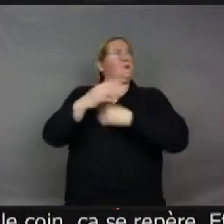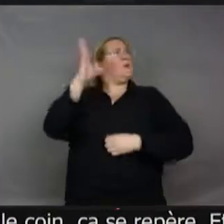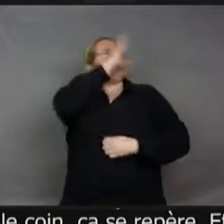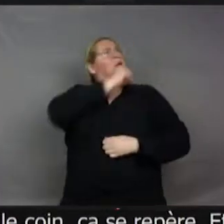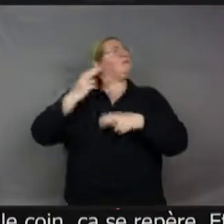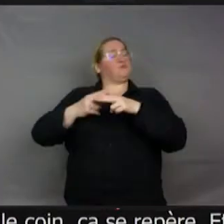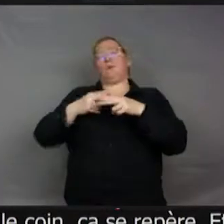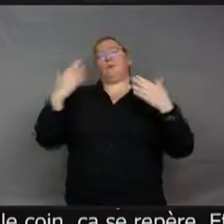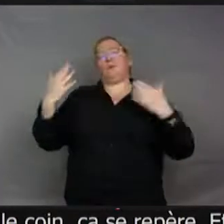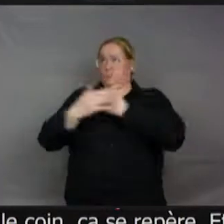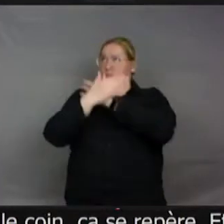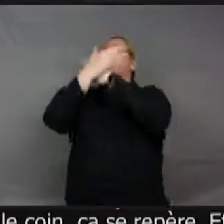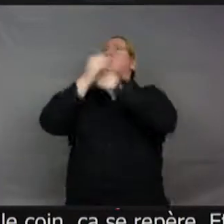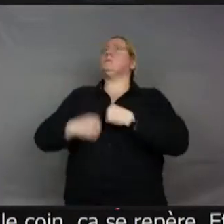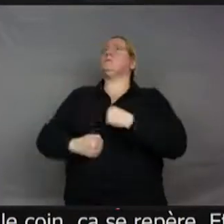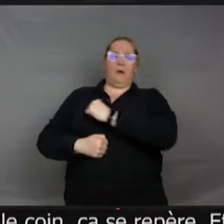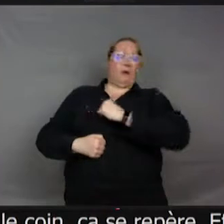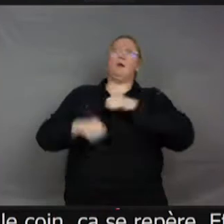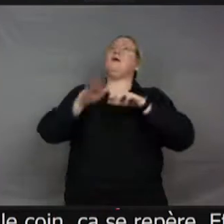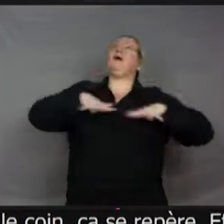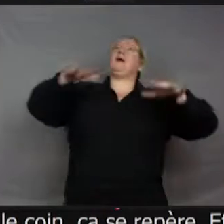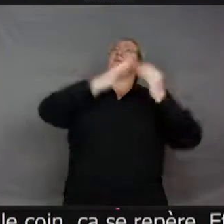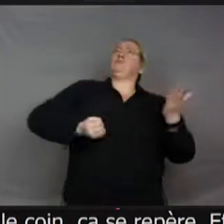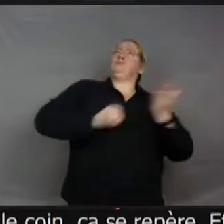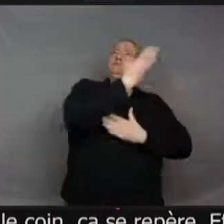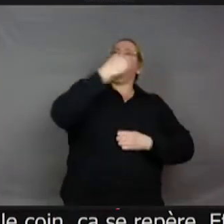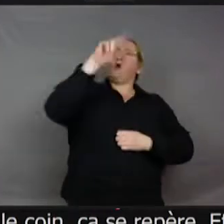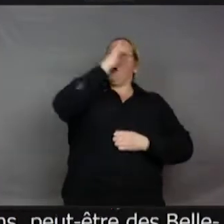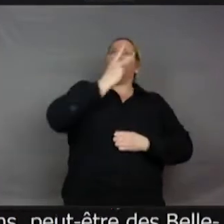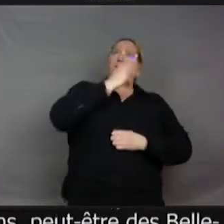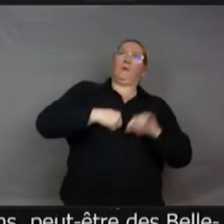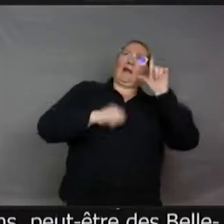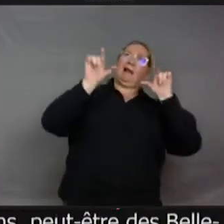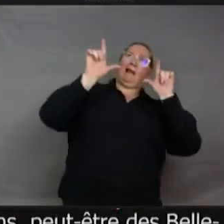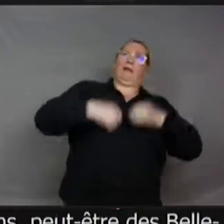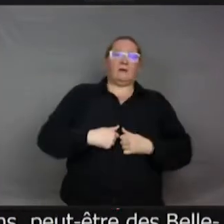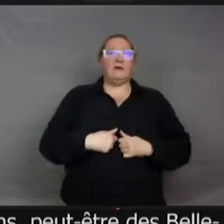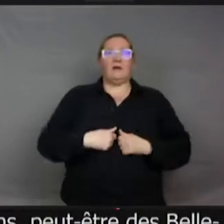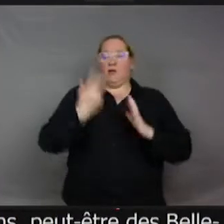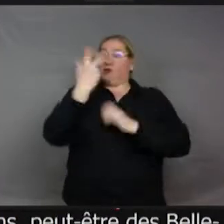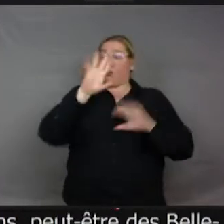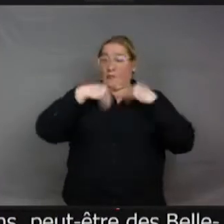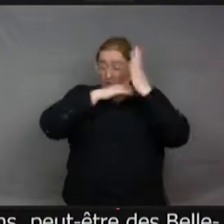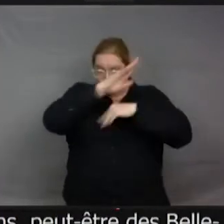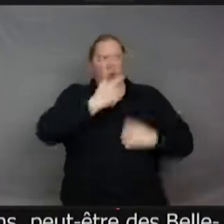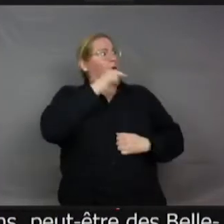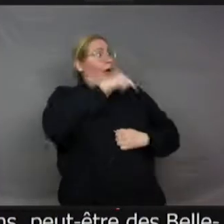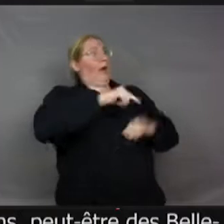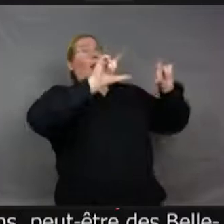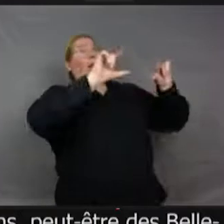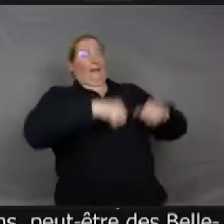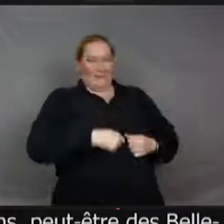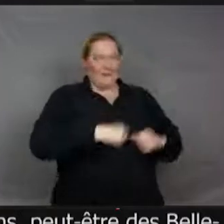qui ont informé le réseau d'entomologistes européens en disant, voilà, on vient de passer ça, et trois jours après, y des Anglais qui ont dit, hop, ça y ça va.